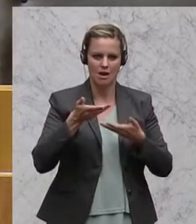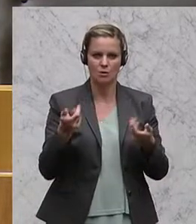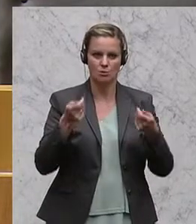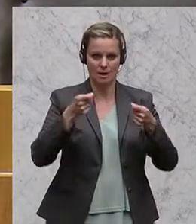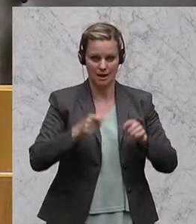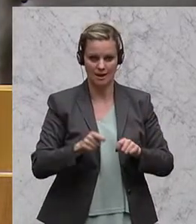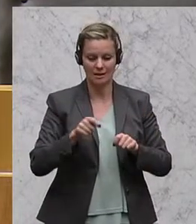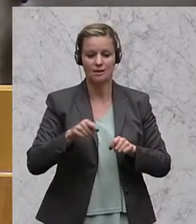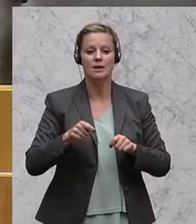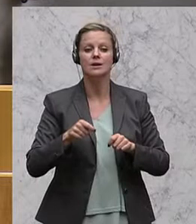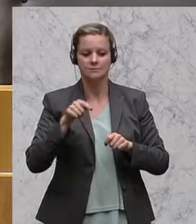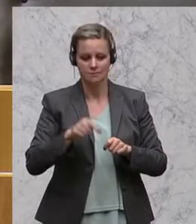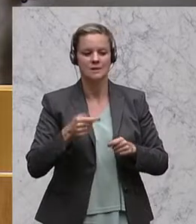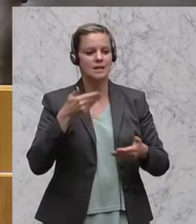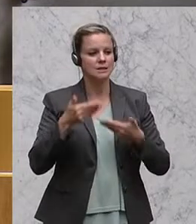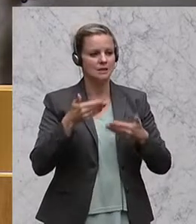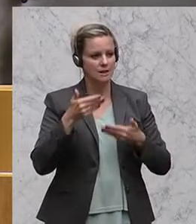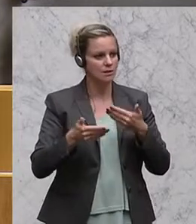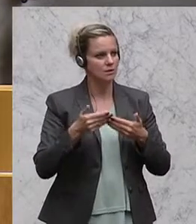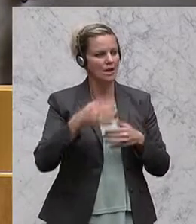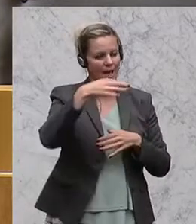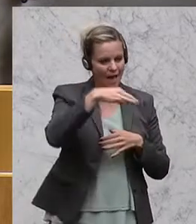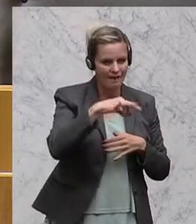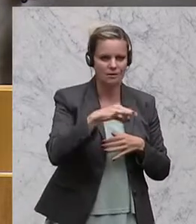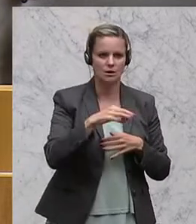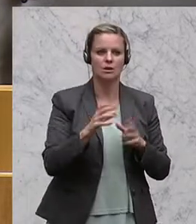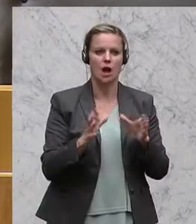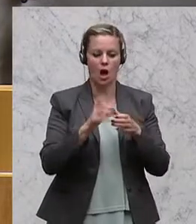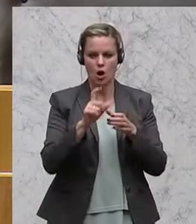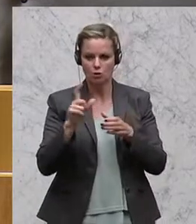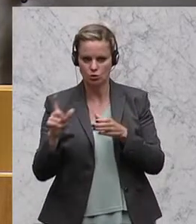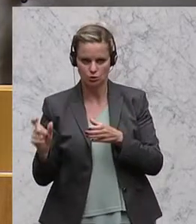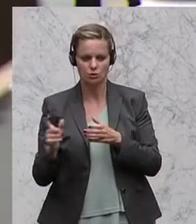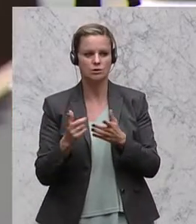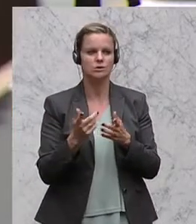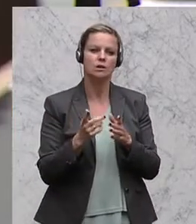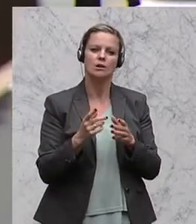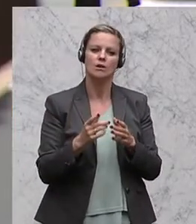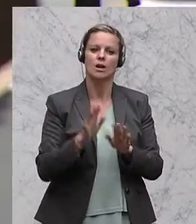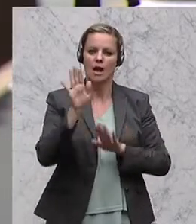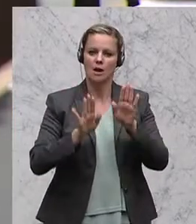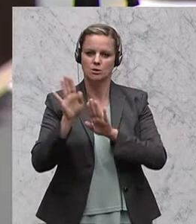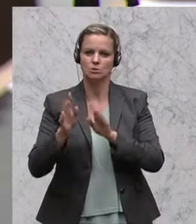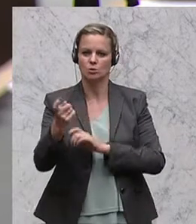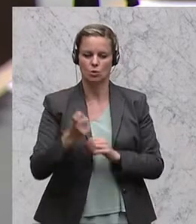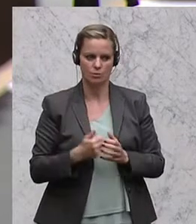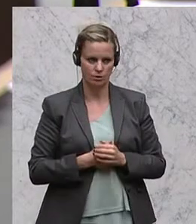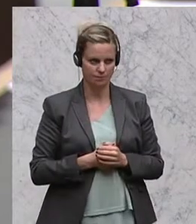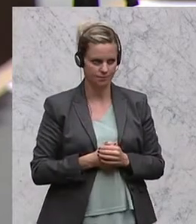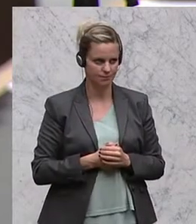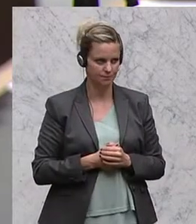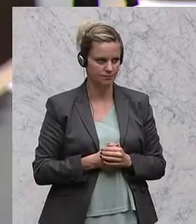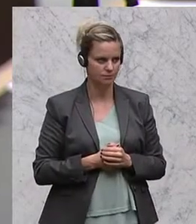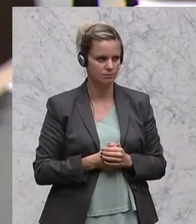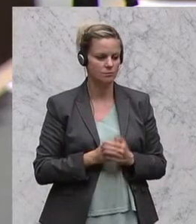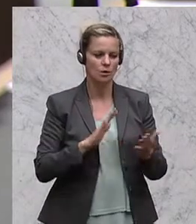Sitzung einzeln geordnet nach Ausschüssen in der Reihenfolge ihrer Beantragung zur Abstimmung gebracht werden. Es